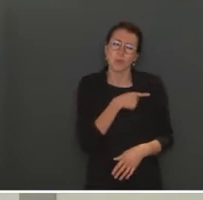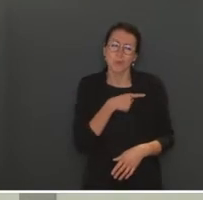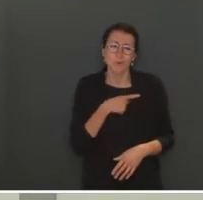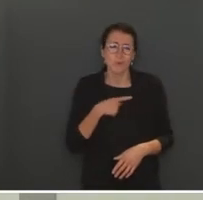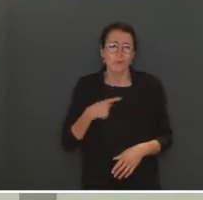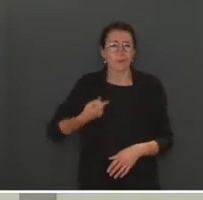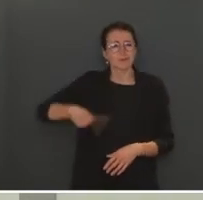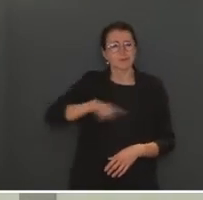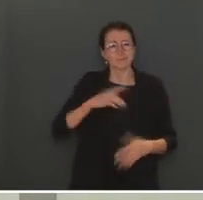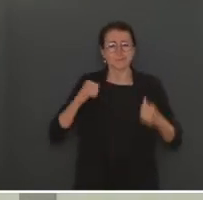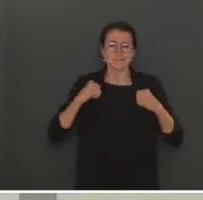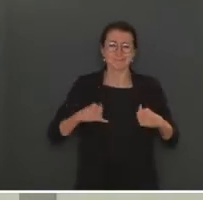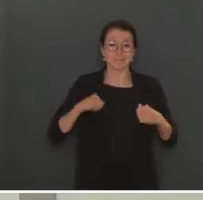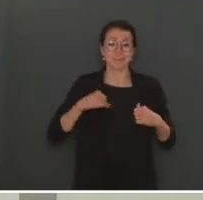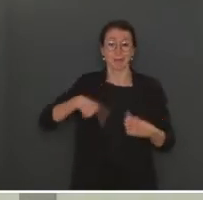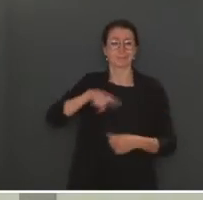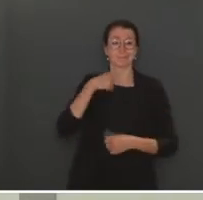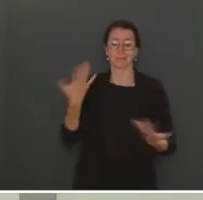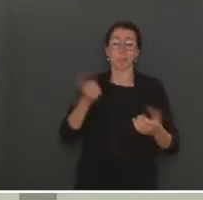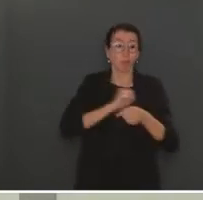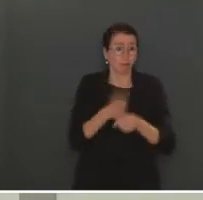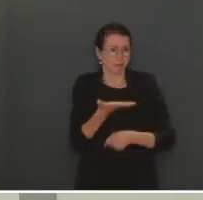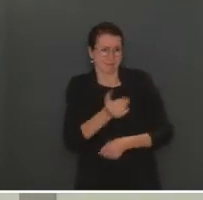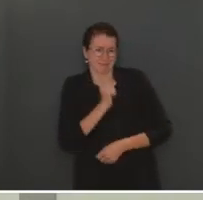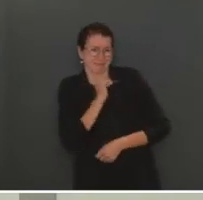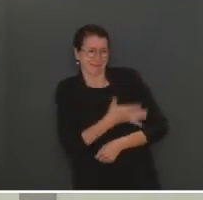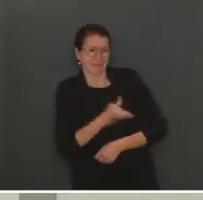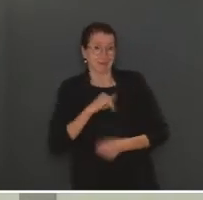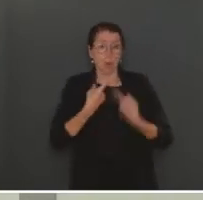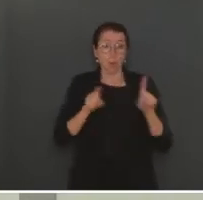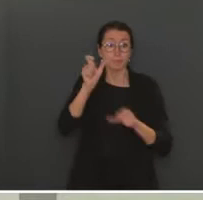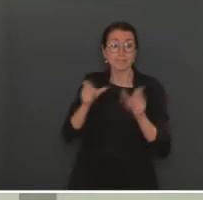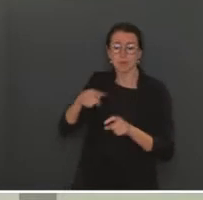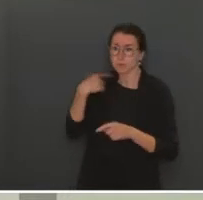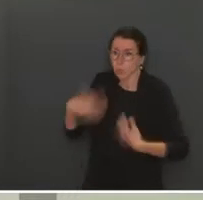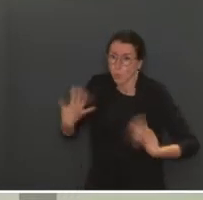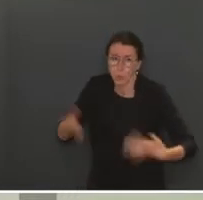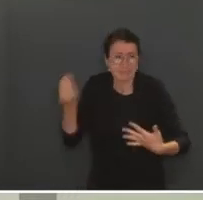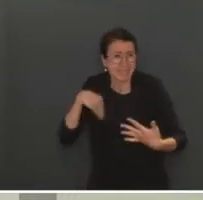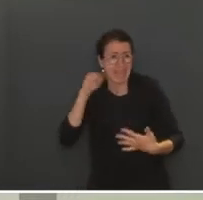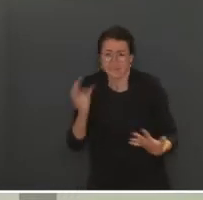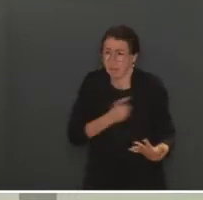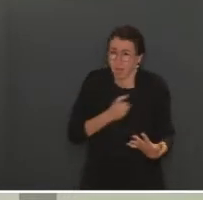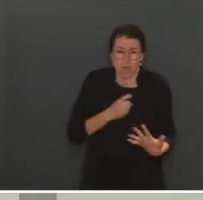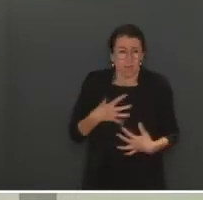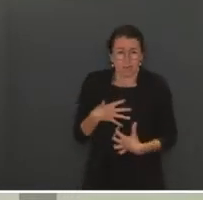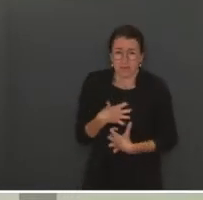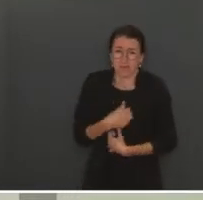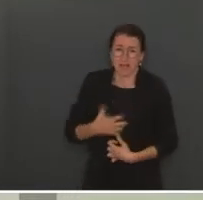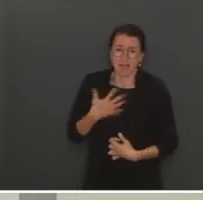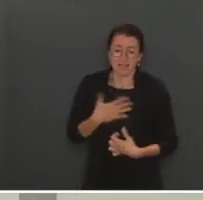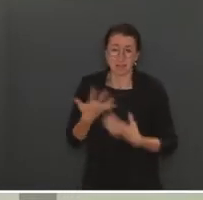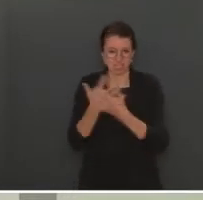situation et il en amène d'autres à la dramatiser. Les chiffres circulent, les indicateurs s'additionnent, les